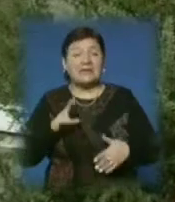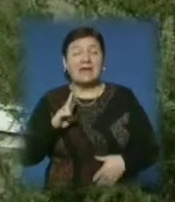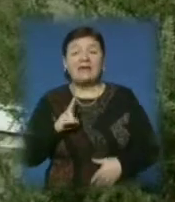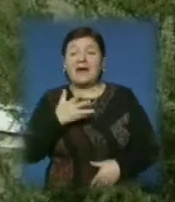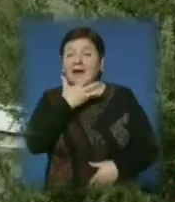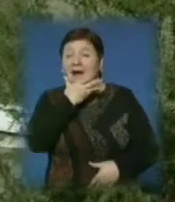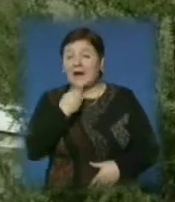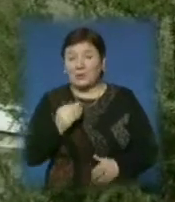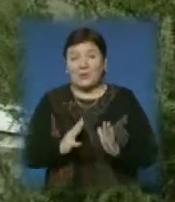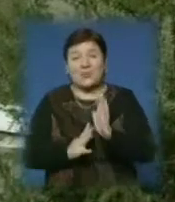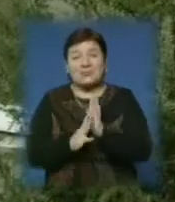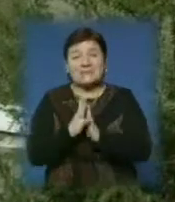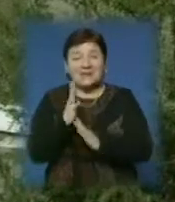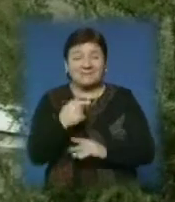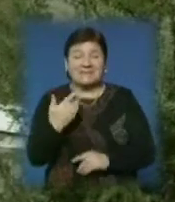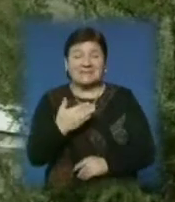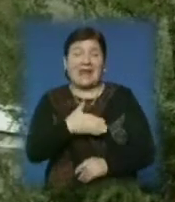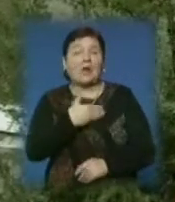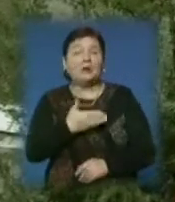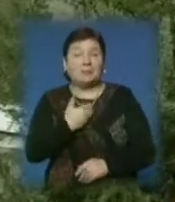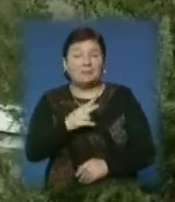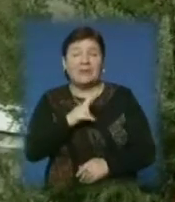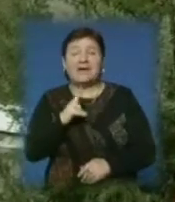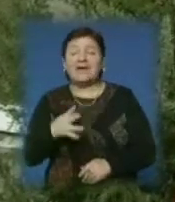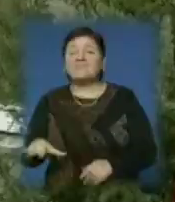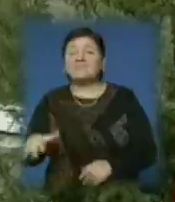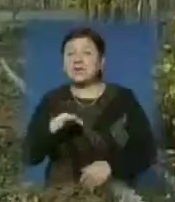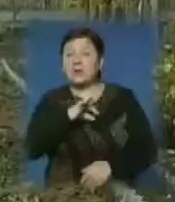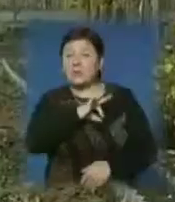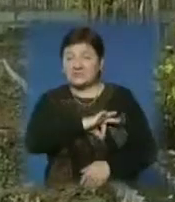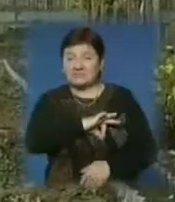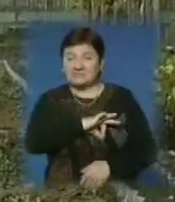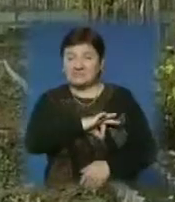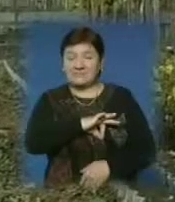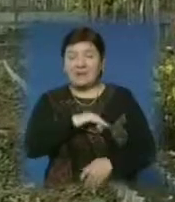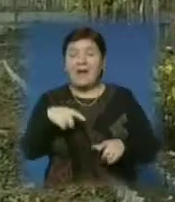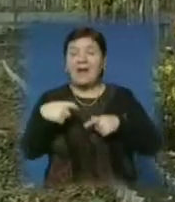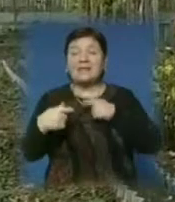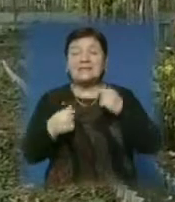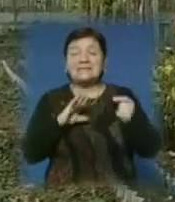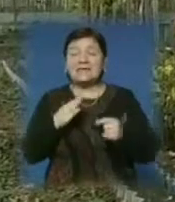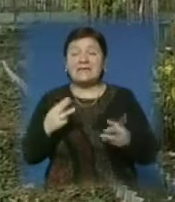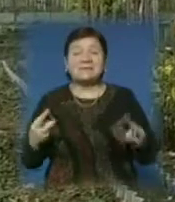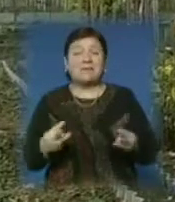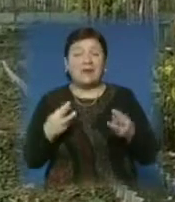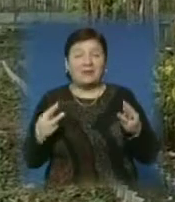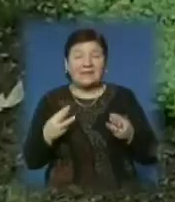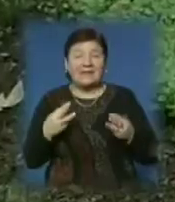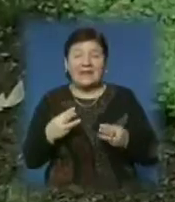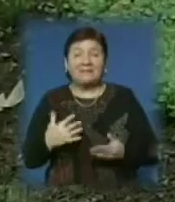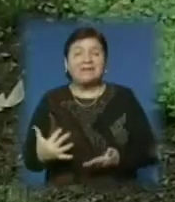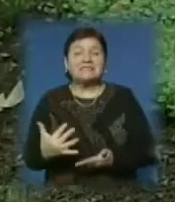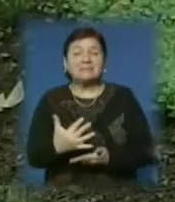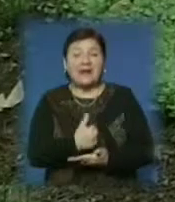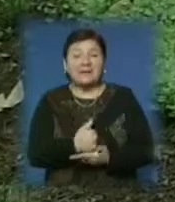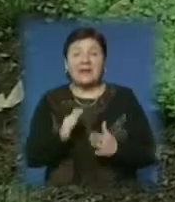рости від цих органічних добрив. І яке воно все корисне і добре. Листя не спалювати, зелень з грядок не збирати.